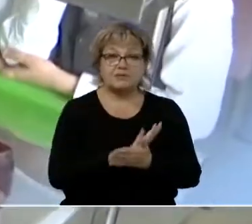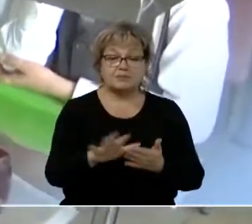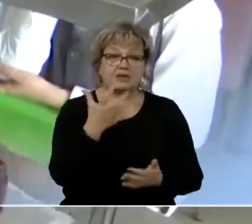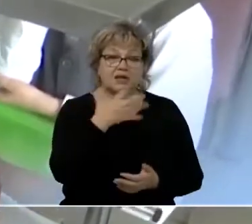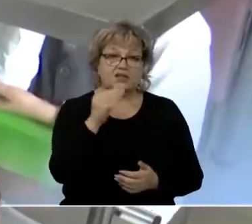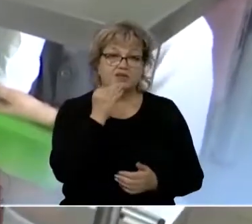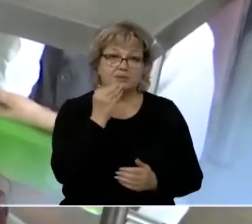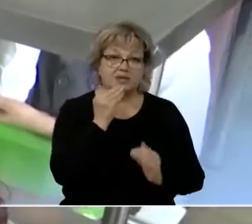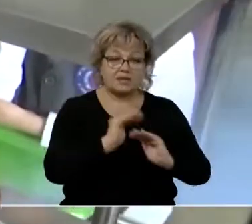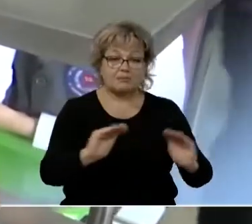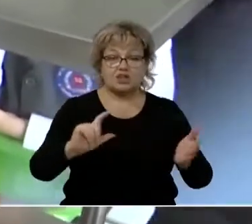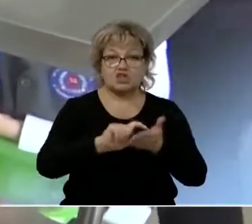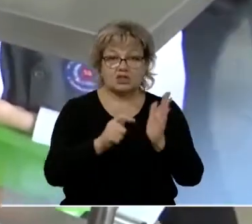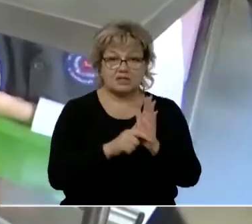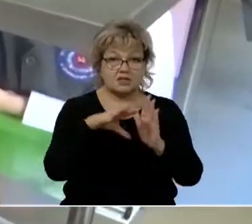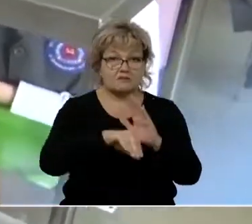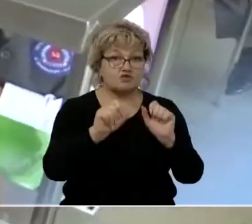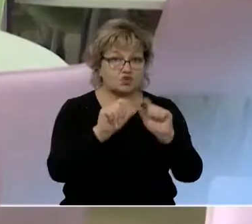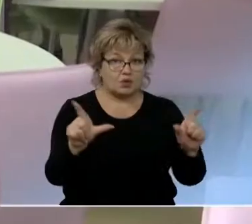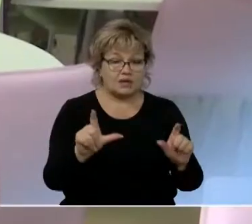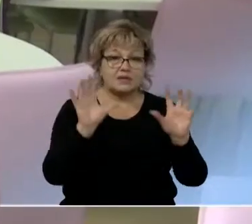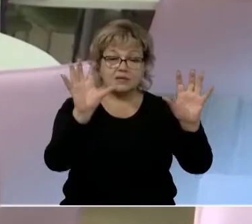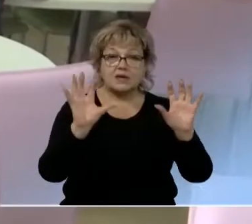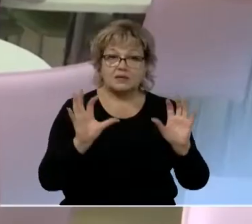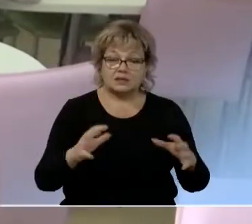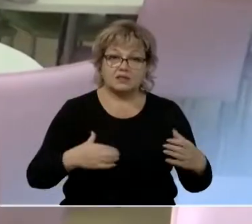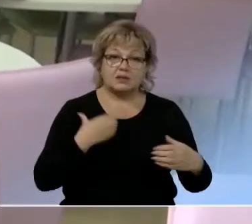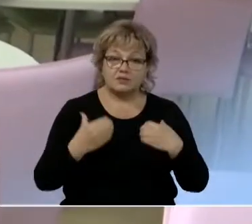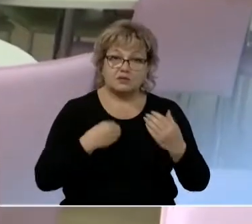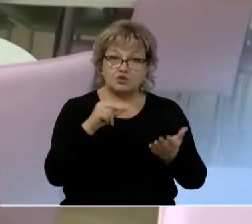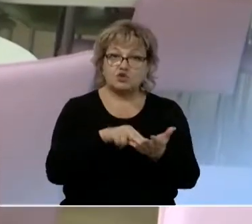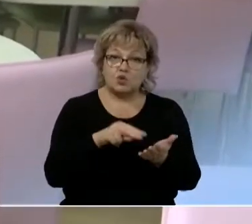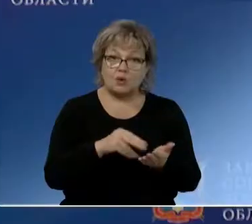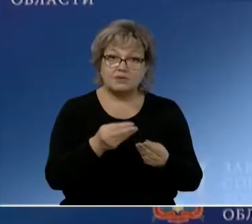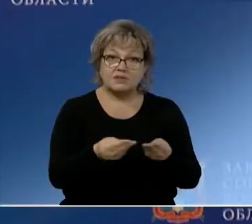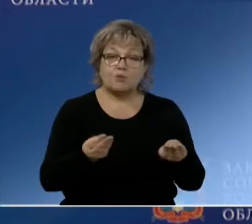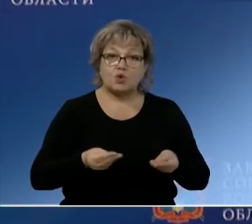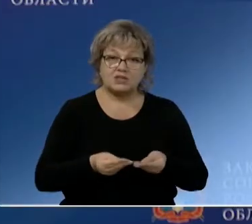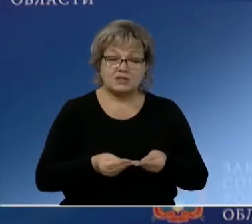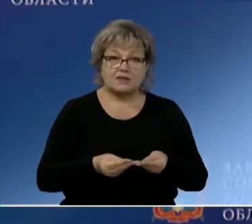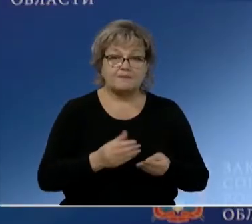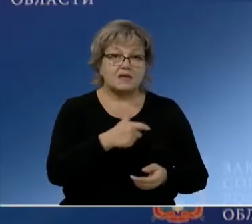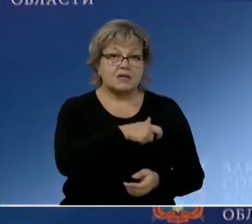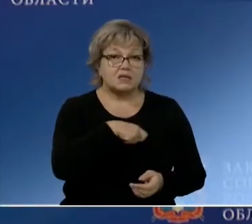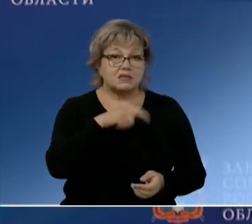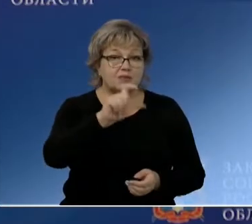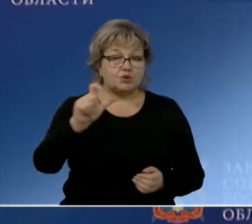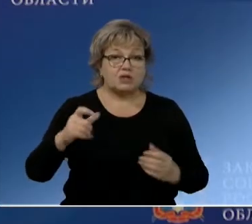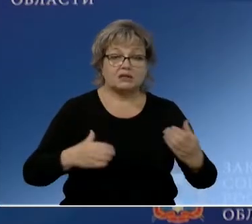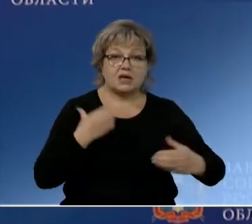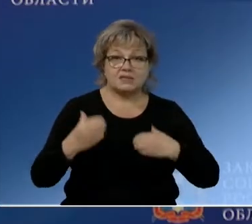горячее питание младшеклассников в школах, ведь законодателей беспокоит стоимость порции. Депутаты озабочены